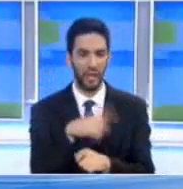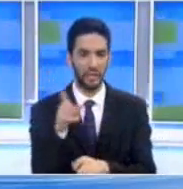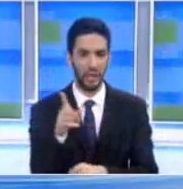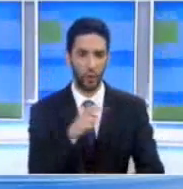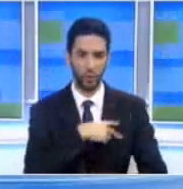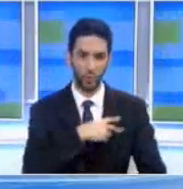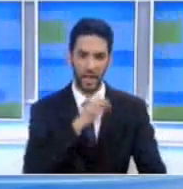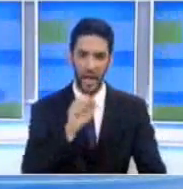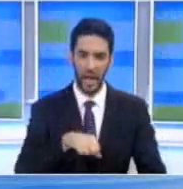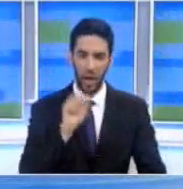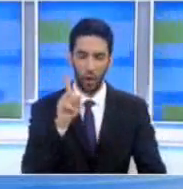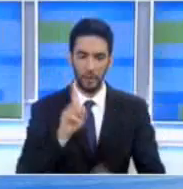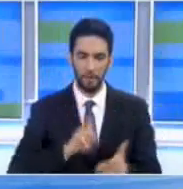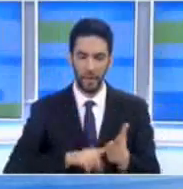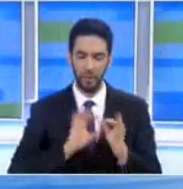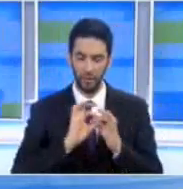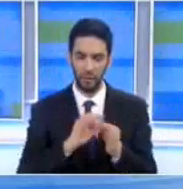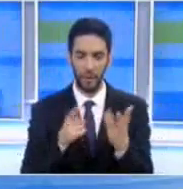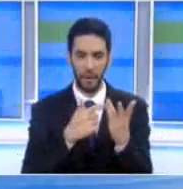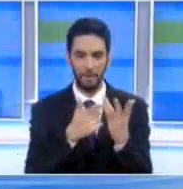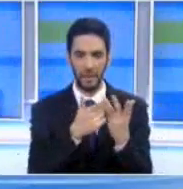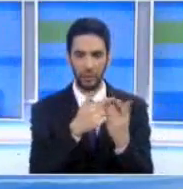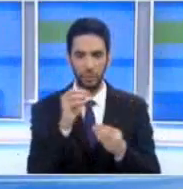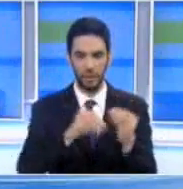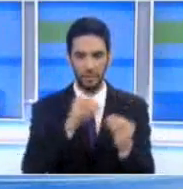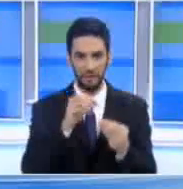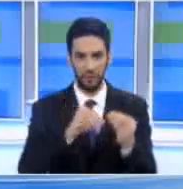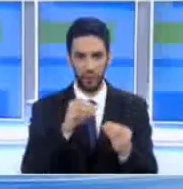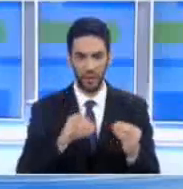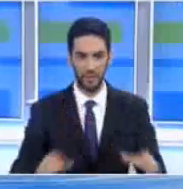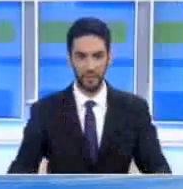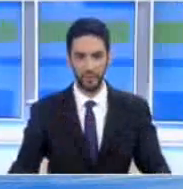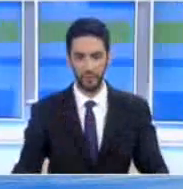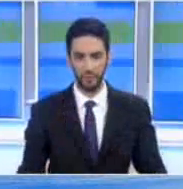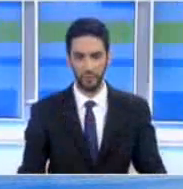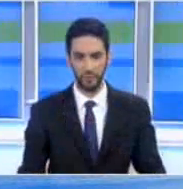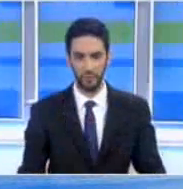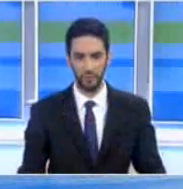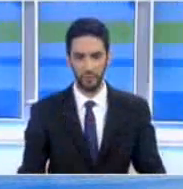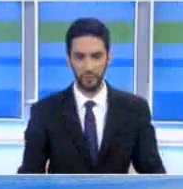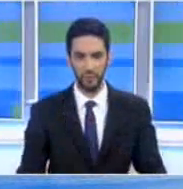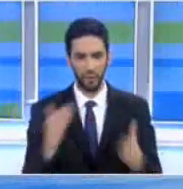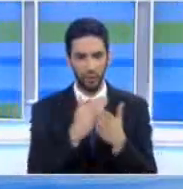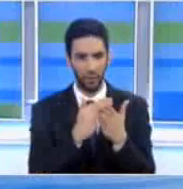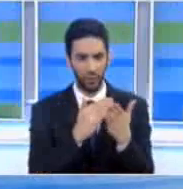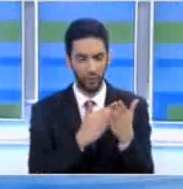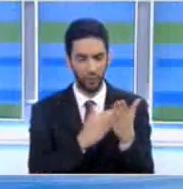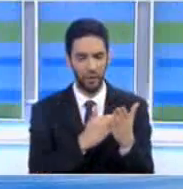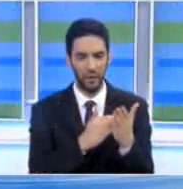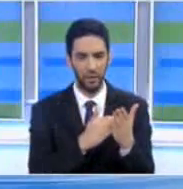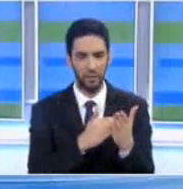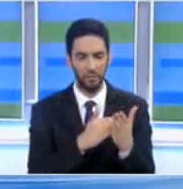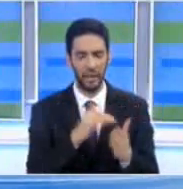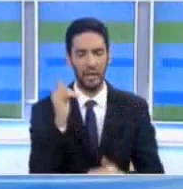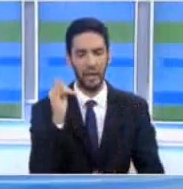και νομικά αλλά και πραγματικά μπορεί να υποστηριχτεί από τα γεγονότα τα οποία θα τεθούν ενώπιον του Είναι μια διαδικασία η οποία είναι σύντομη θα πρέπει εντός